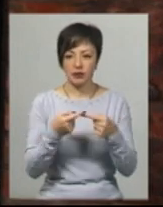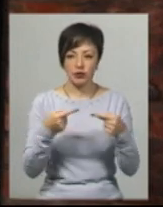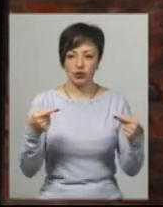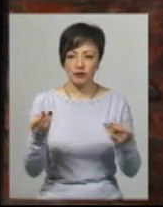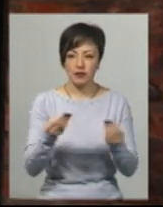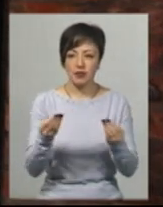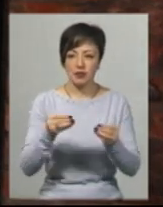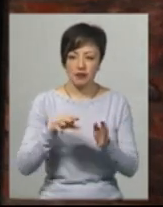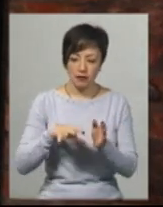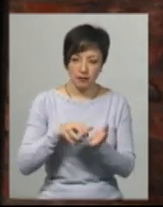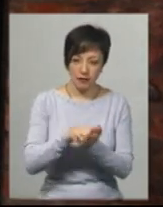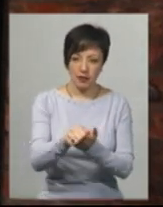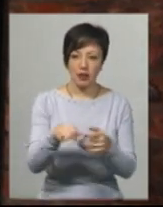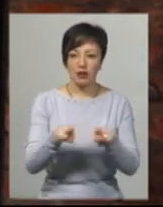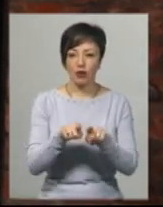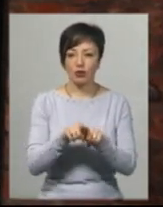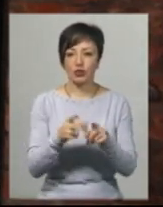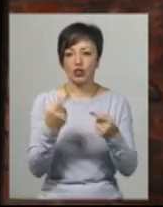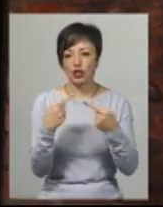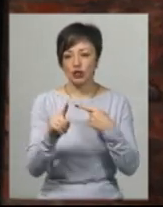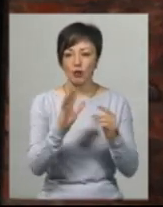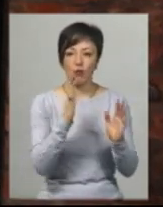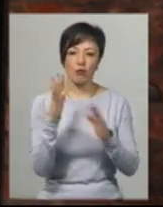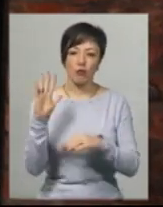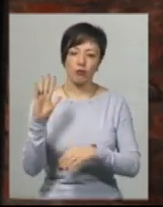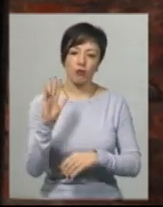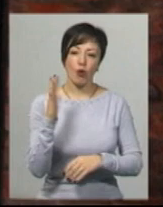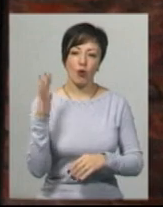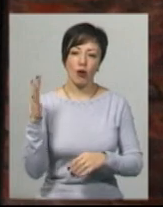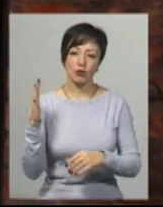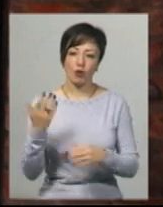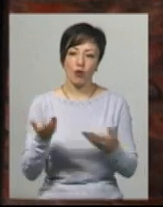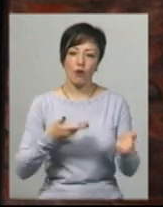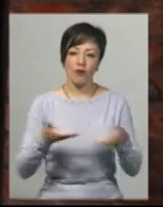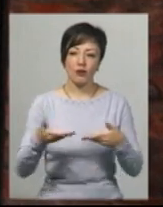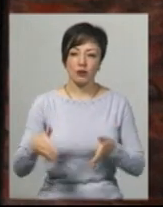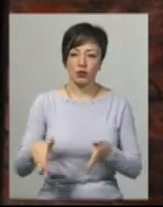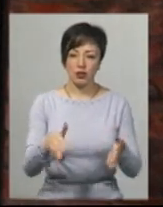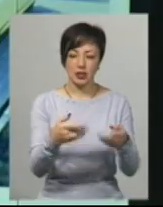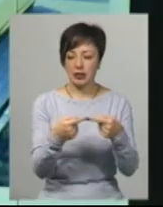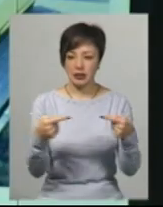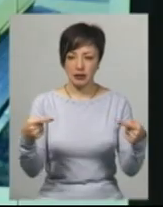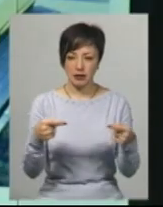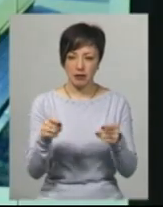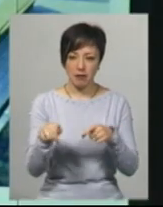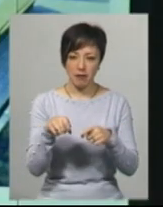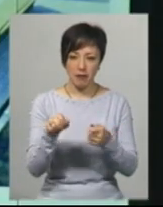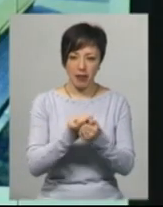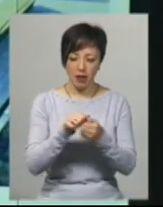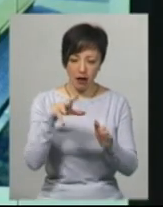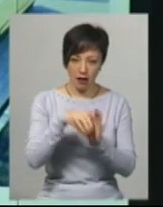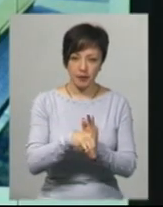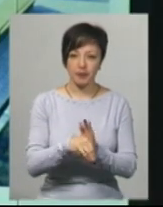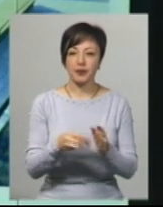сів, а також є другорядні доріжки прогулянкові, вони також будуть з трамбованого гранітного від сіву. На передпроєктні